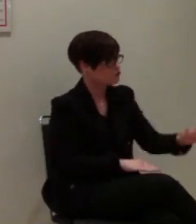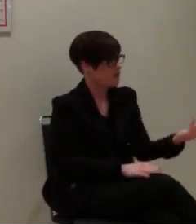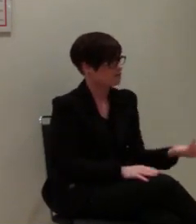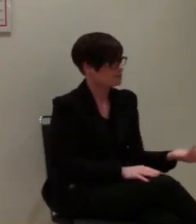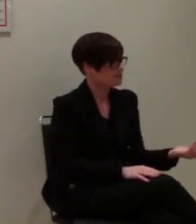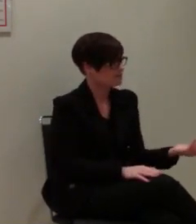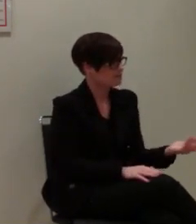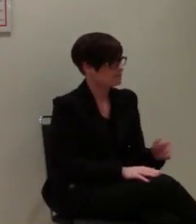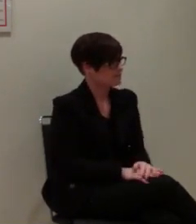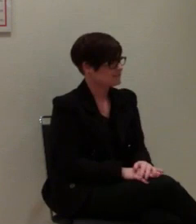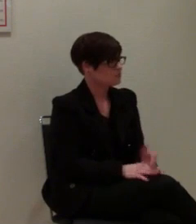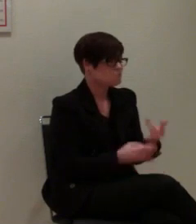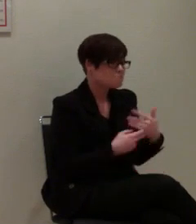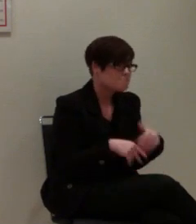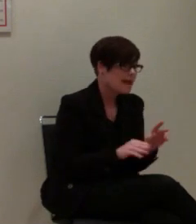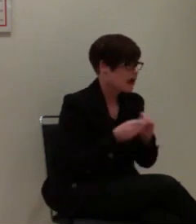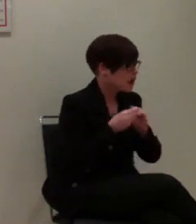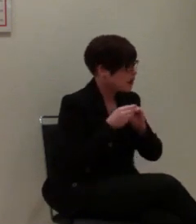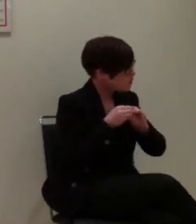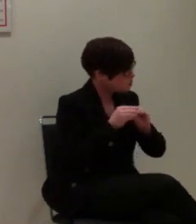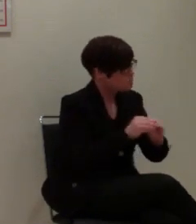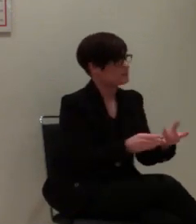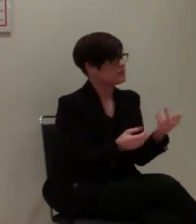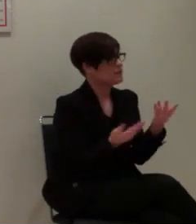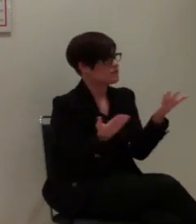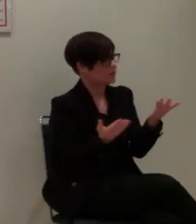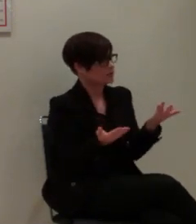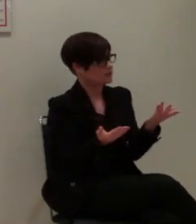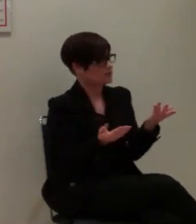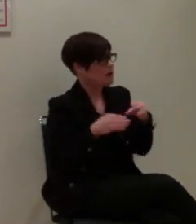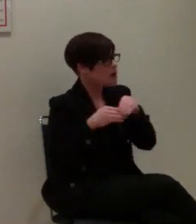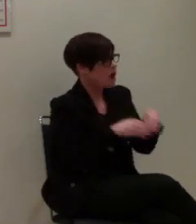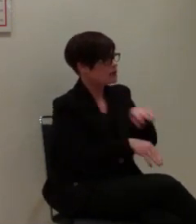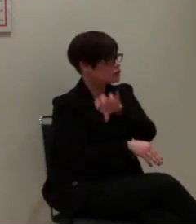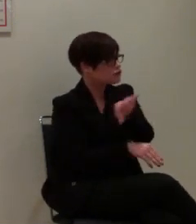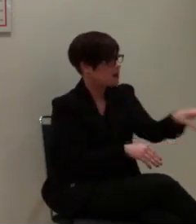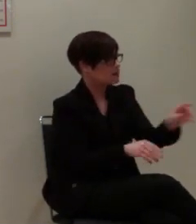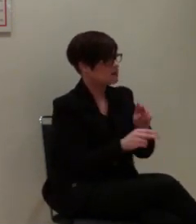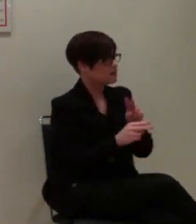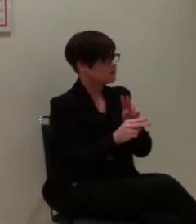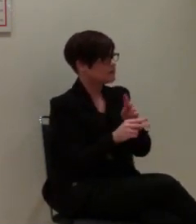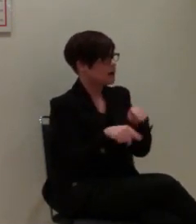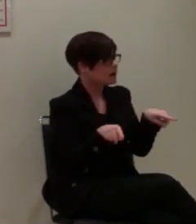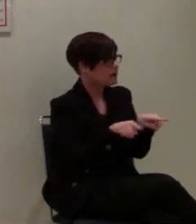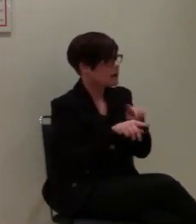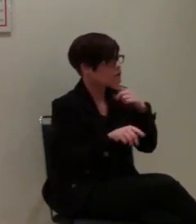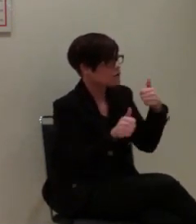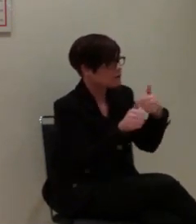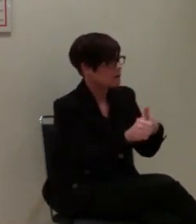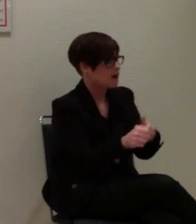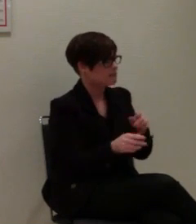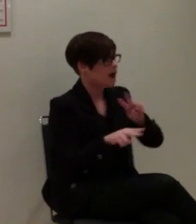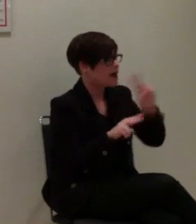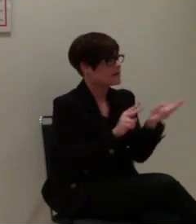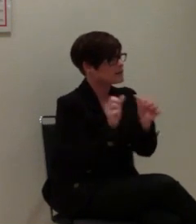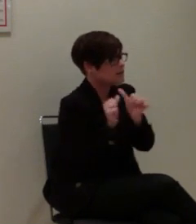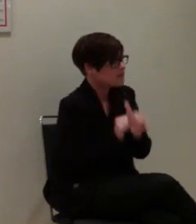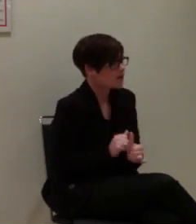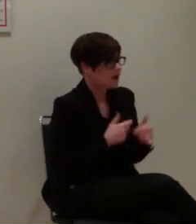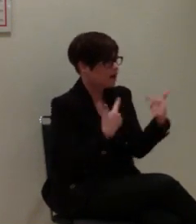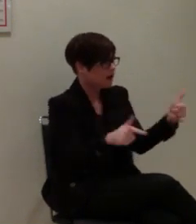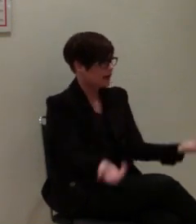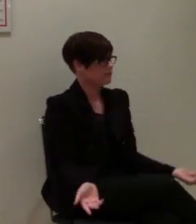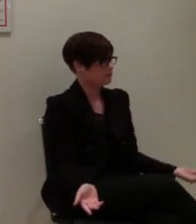Was es noch viel schlimmer macht, ist, dass diese Leitstellen keinen einheitlichen Ansprechpartner haben, keinen einheitlichen Träger. Wie gesagt,